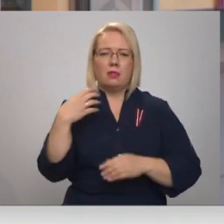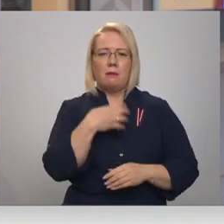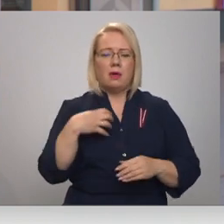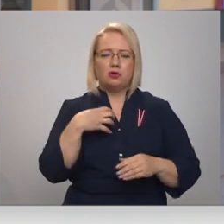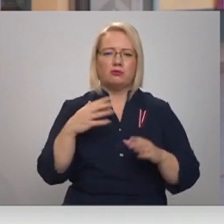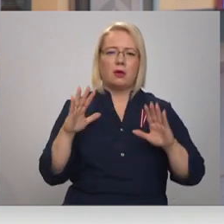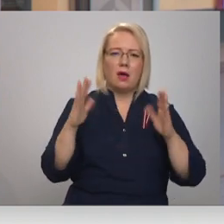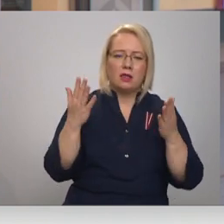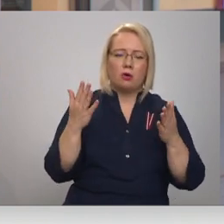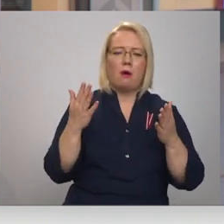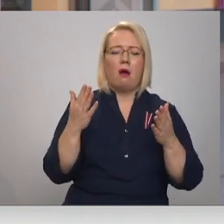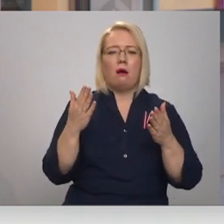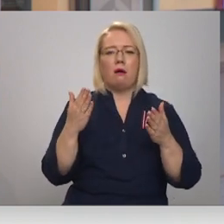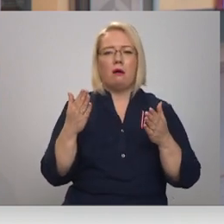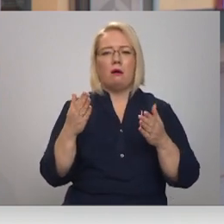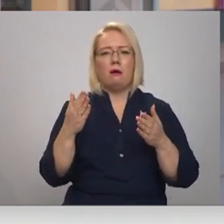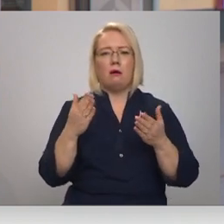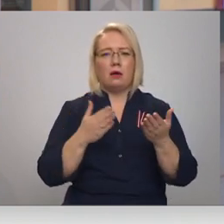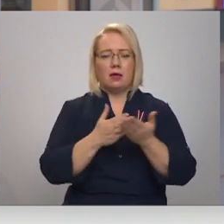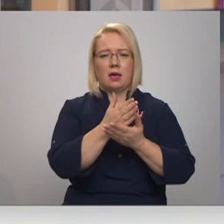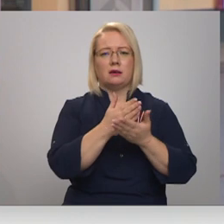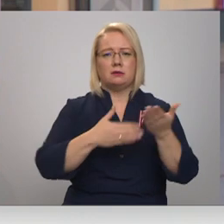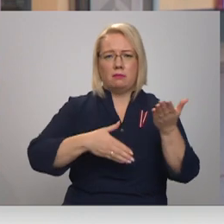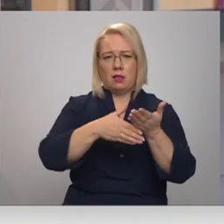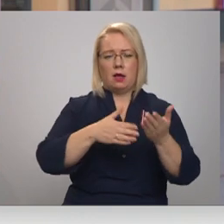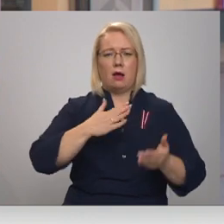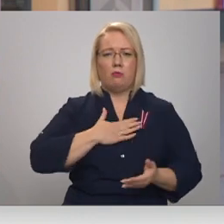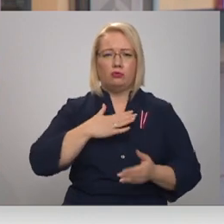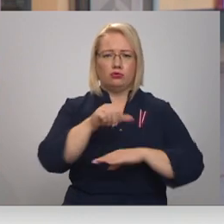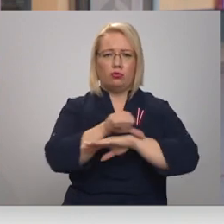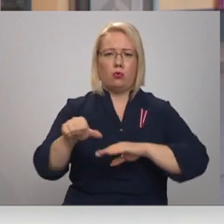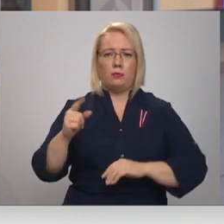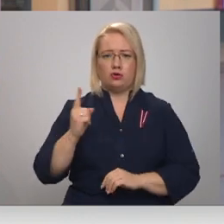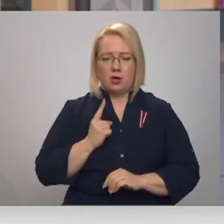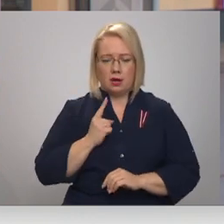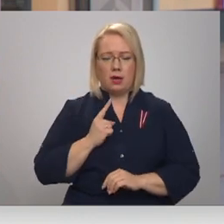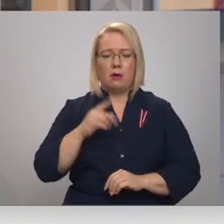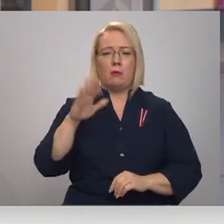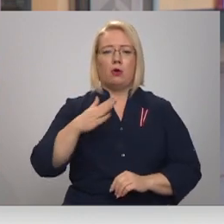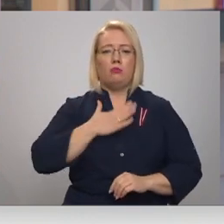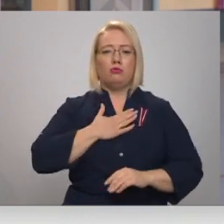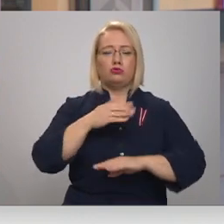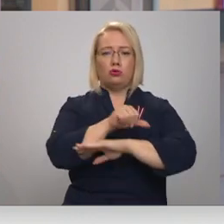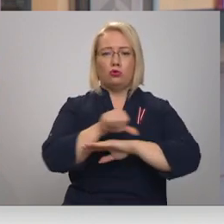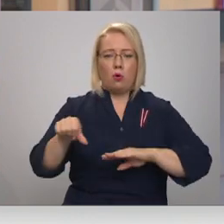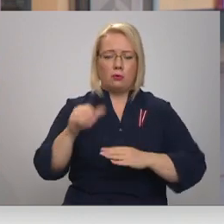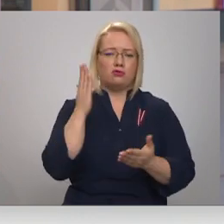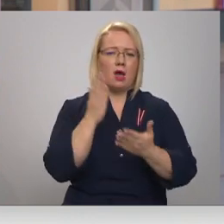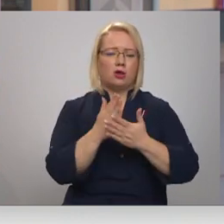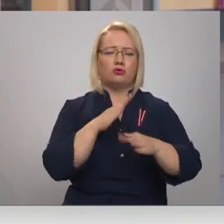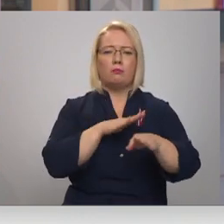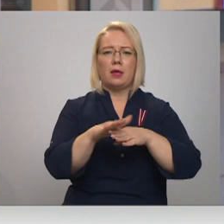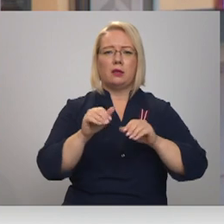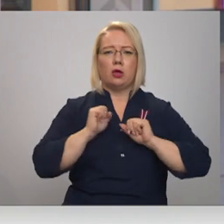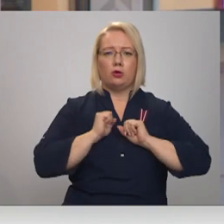izgadījumā ies palīgā mūsu robežsārdiem. Par mūsu robežu es esmu pilnīgi droši.